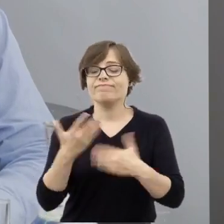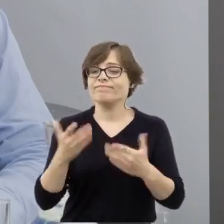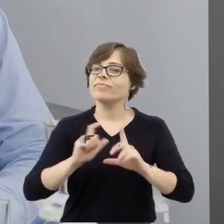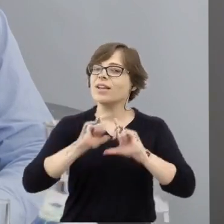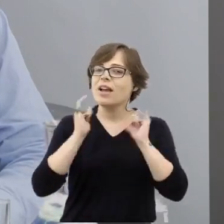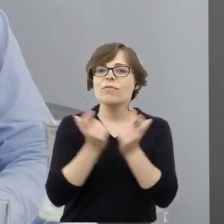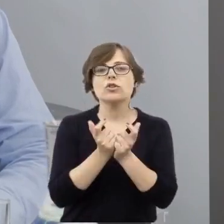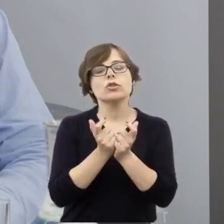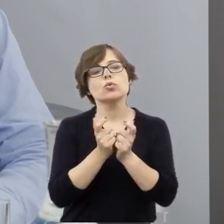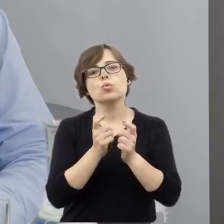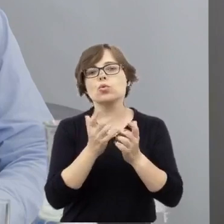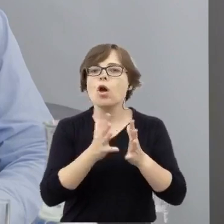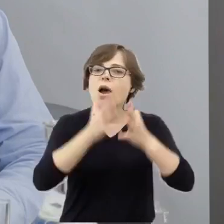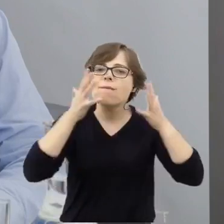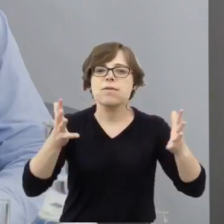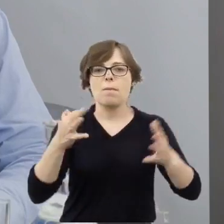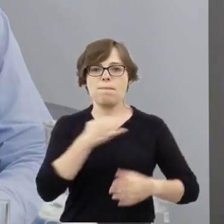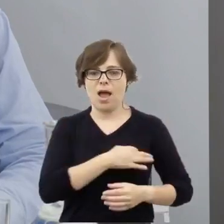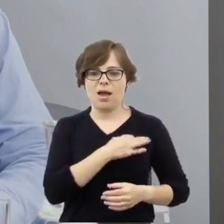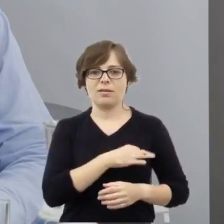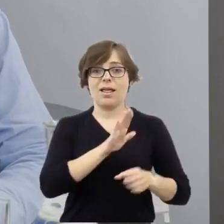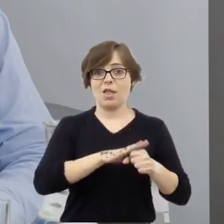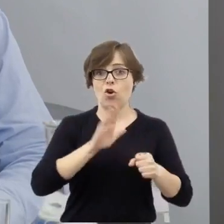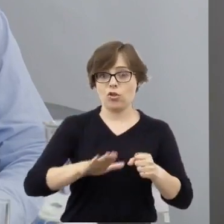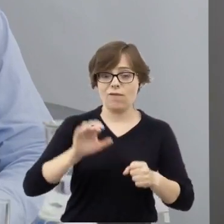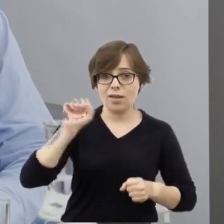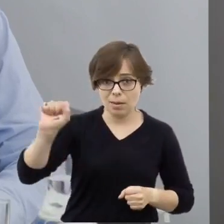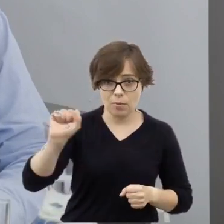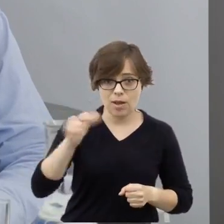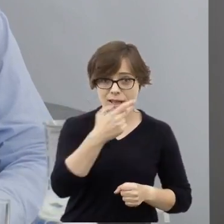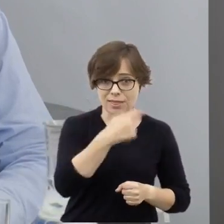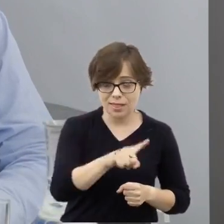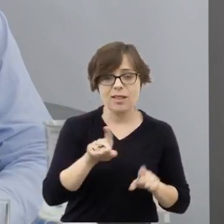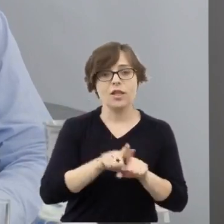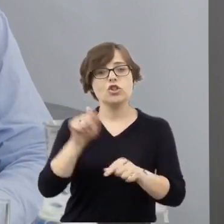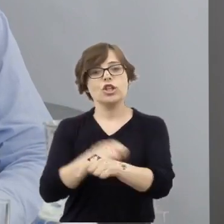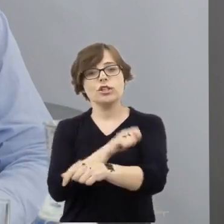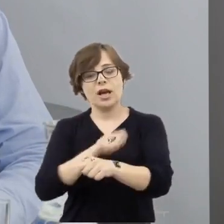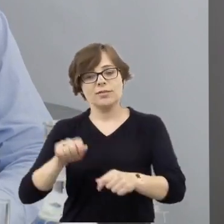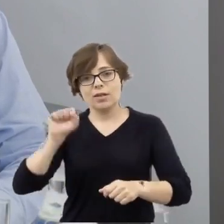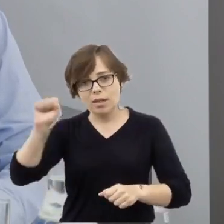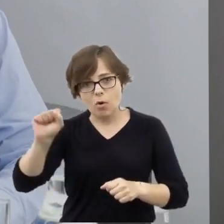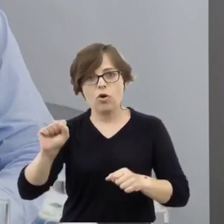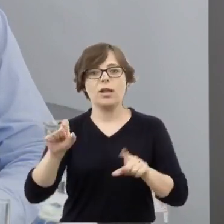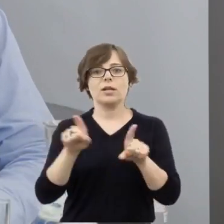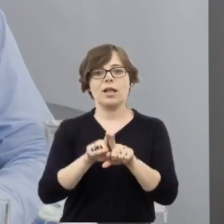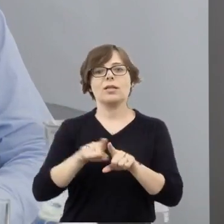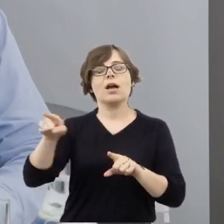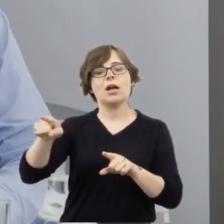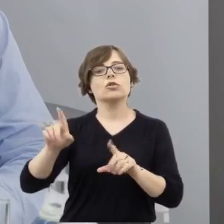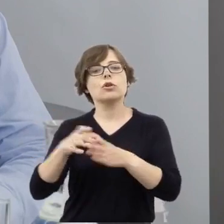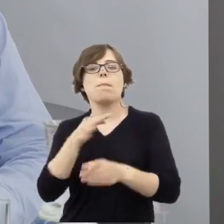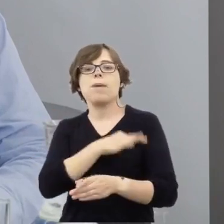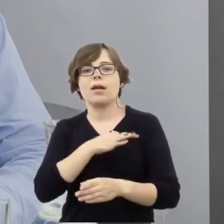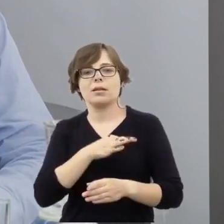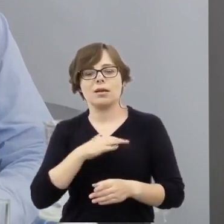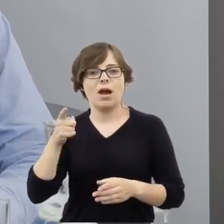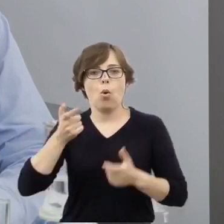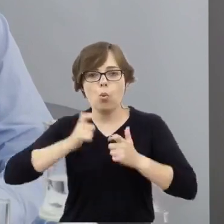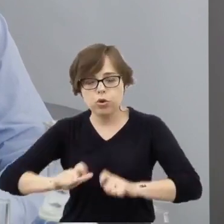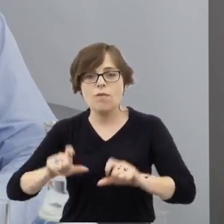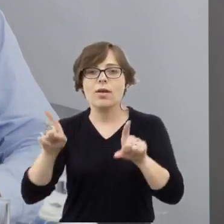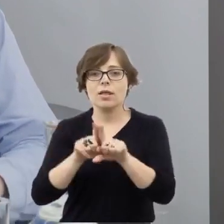obozy polityczne, narodowa demokracja, chrześcijańska demokracja, ruch ludowy, również sanacja po